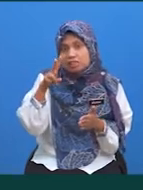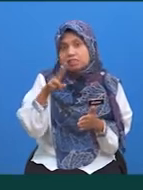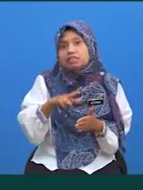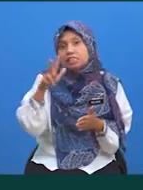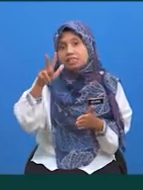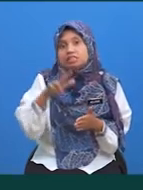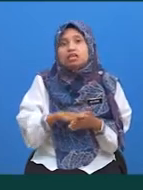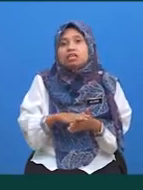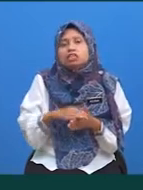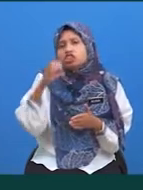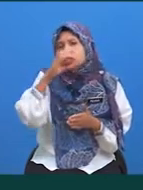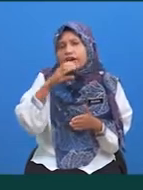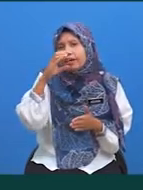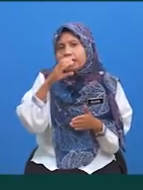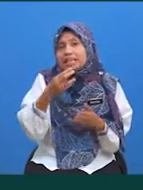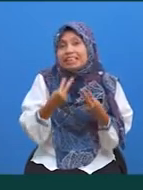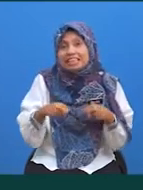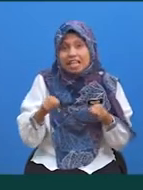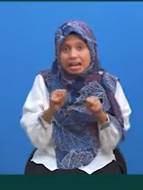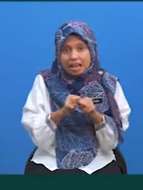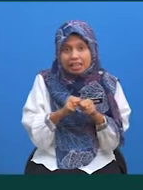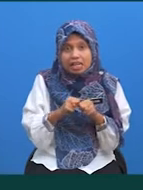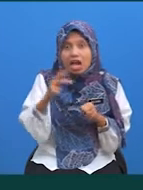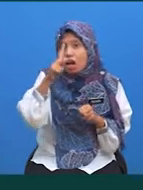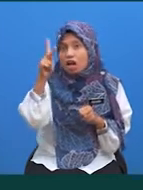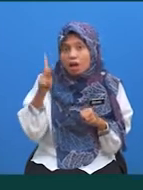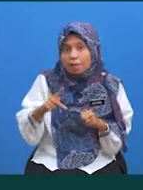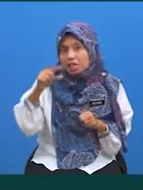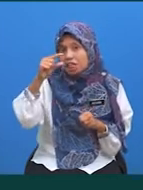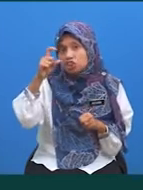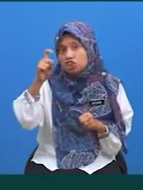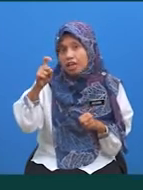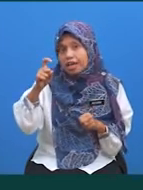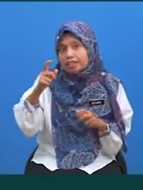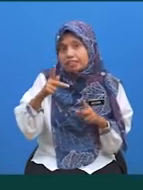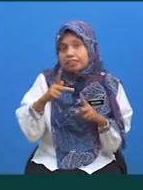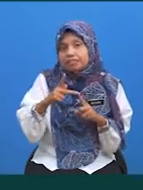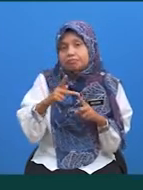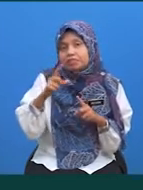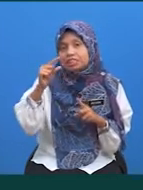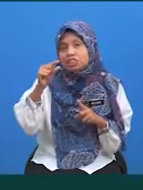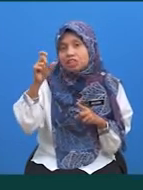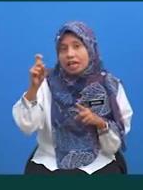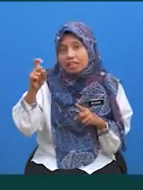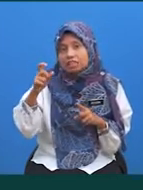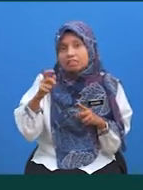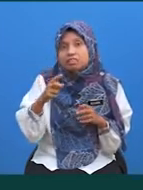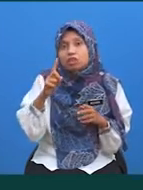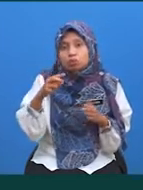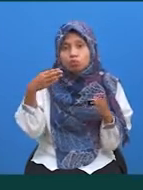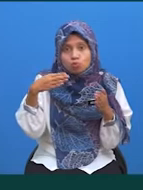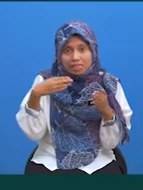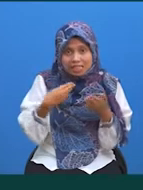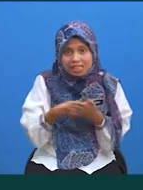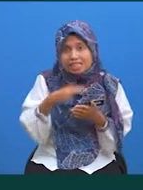soalan A, cari nilai kamiran GX terhadap X bagi hat 1 hingga 3